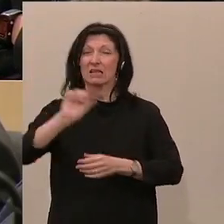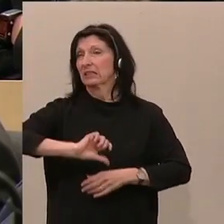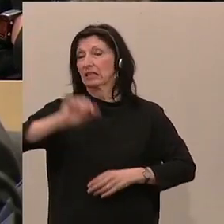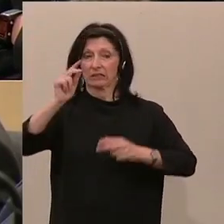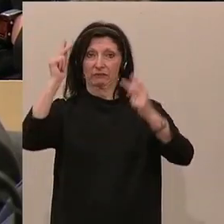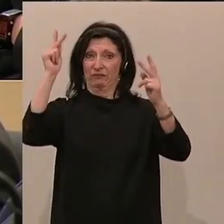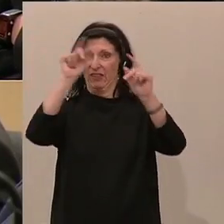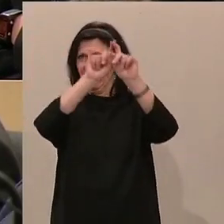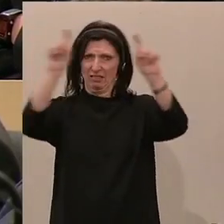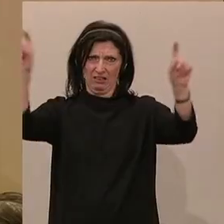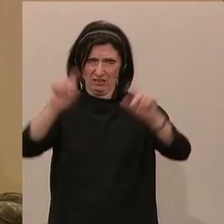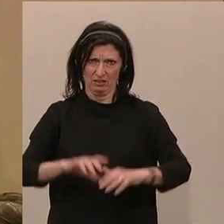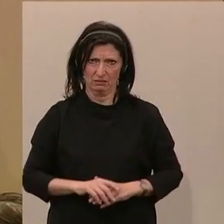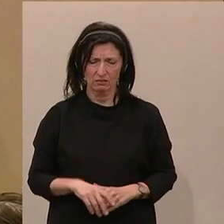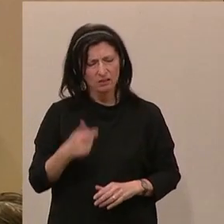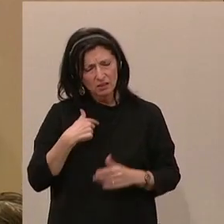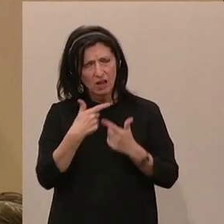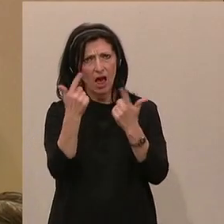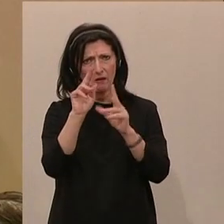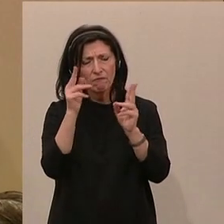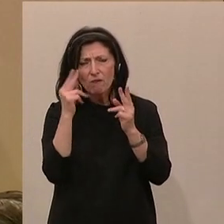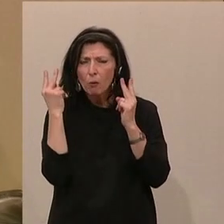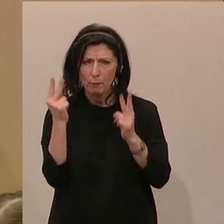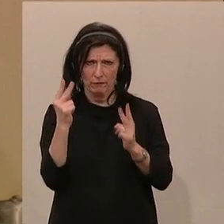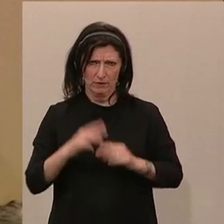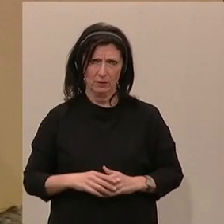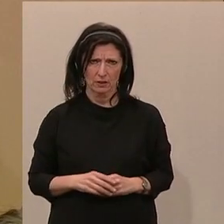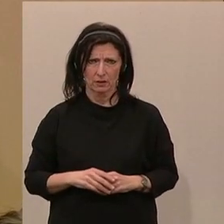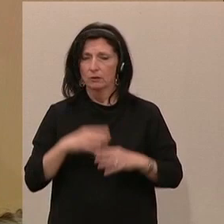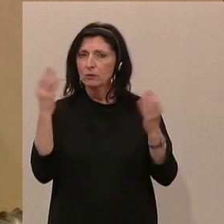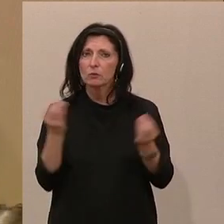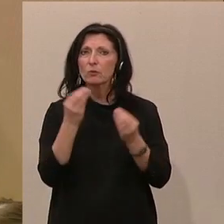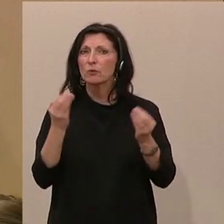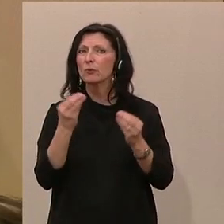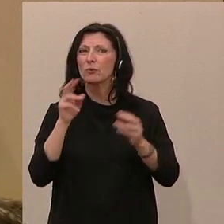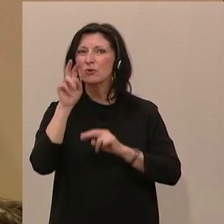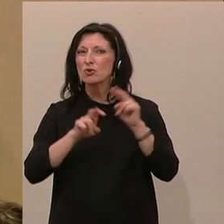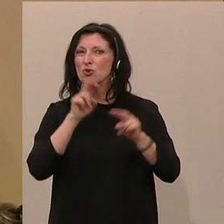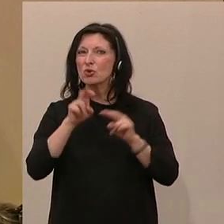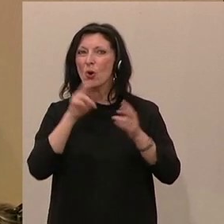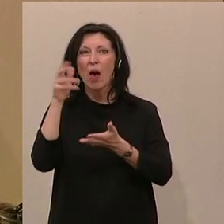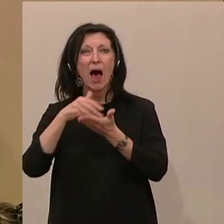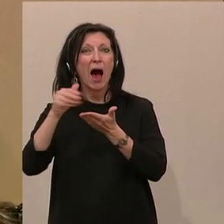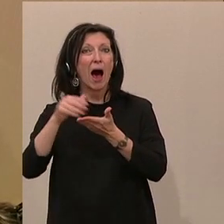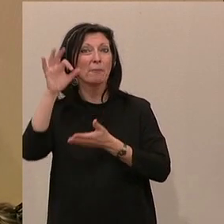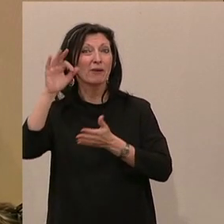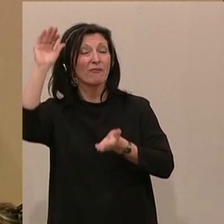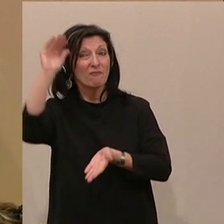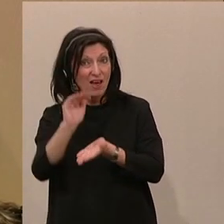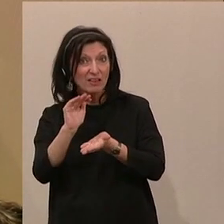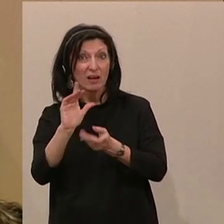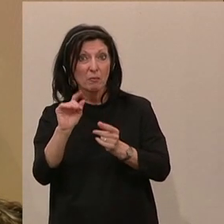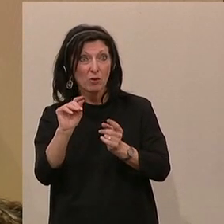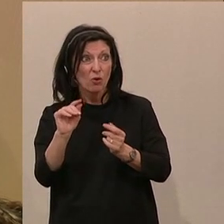allem. Ich möchte auch erklären, warum das so wichtig ist, weil die Senkung der Steuer- und Abgabenquote dafür sorgt,